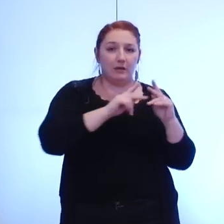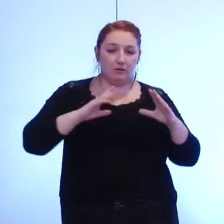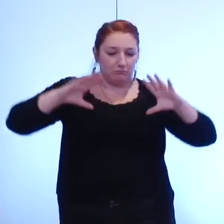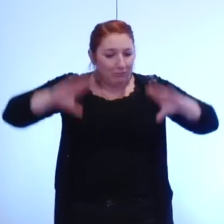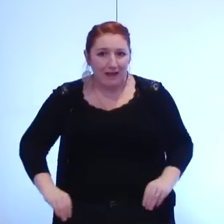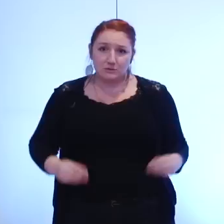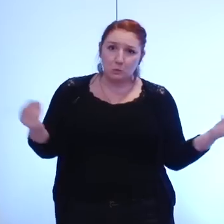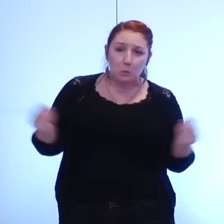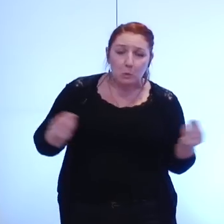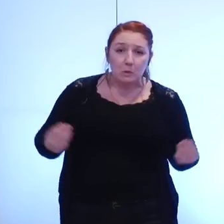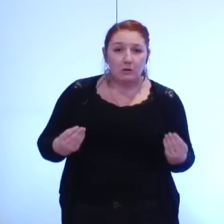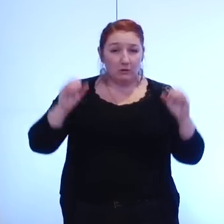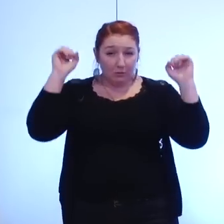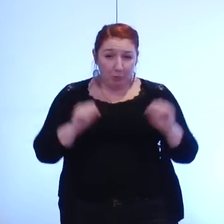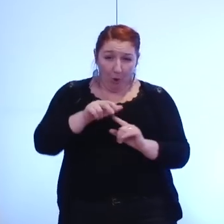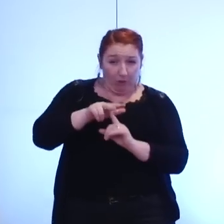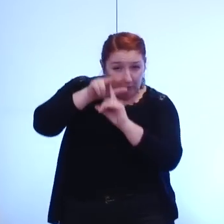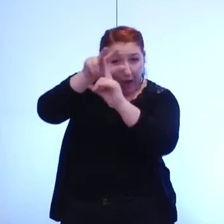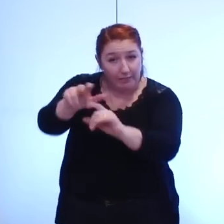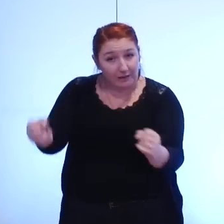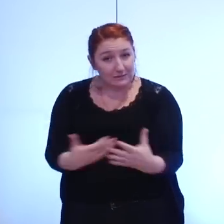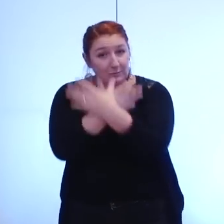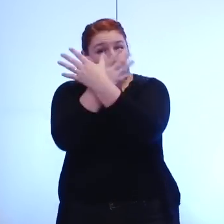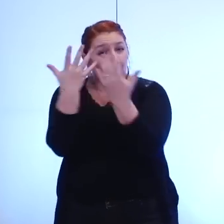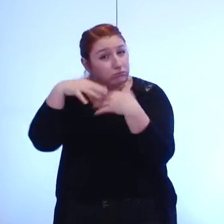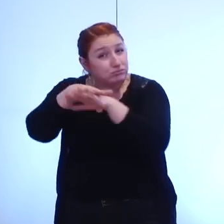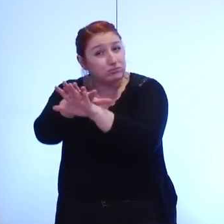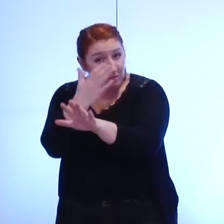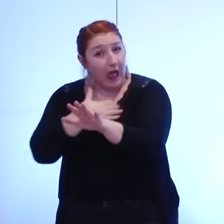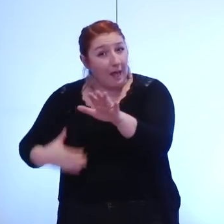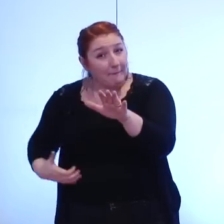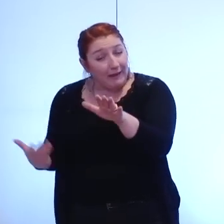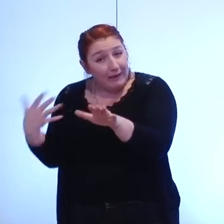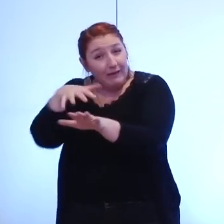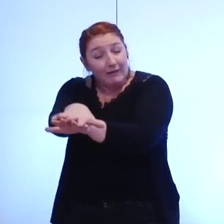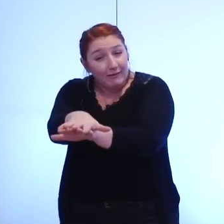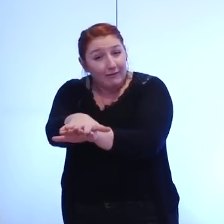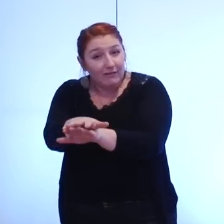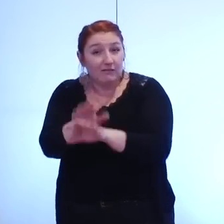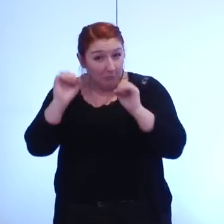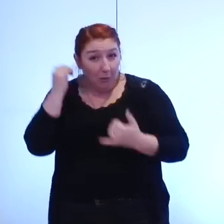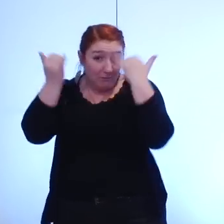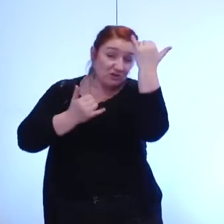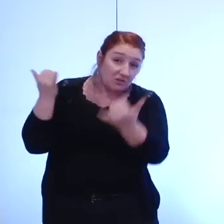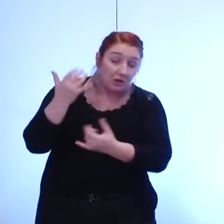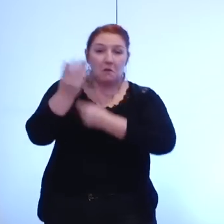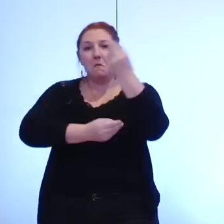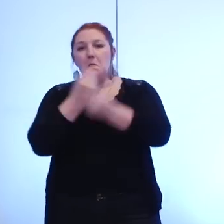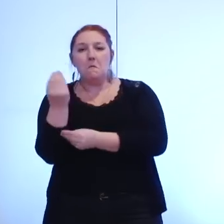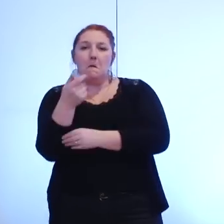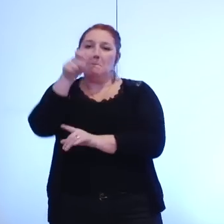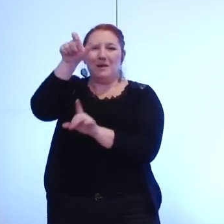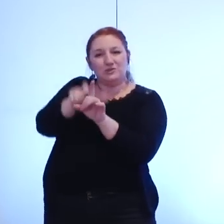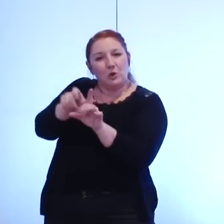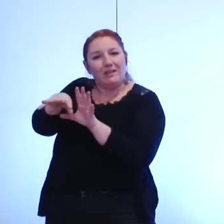une annexe métro conjointe avec l'annexe mairie est-ce qu'on peut envisager un élu de